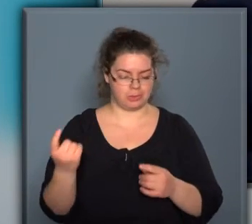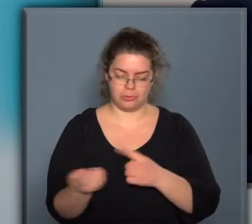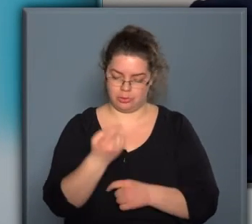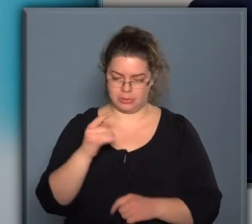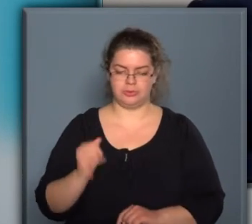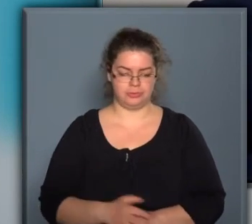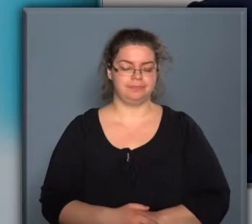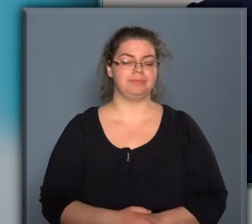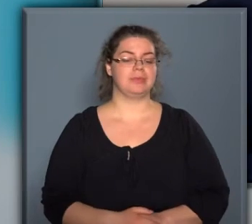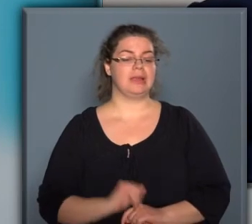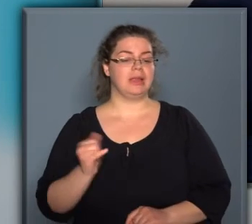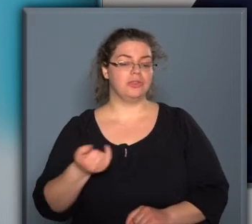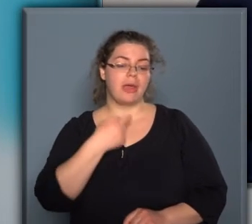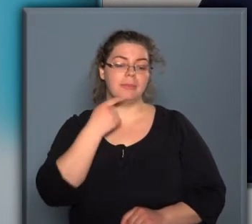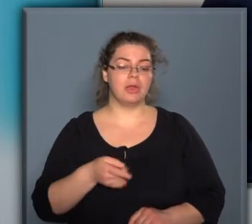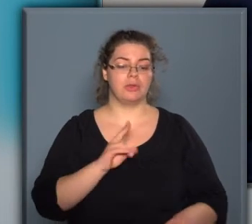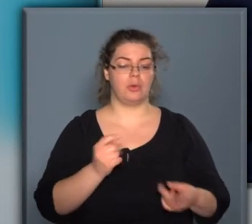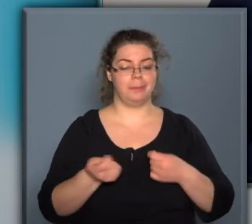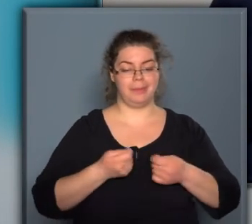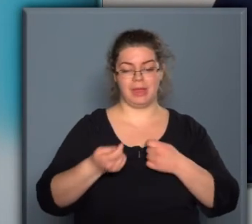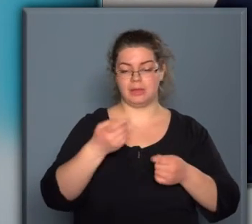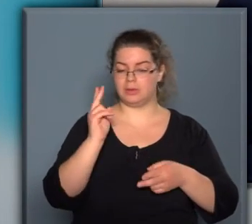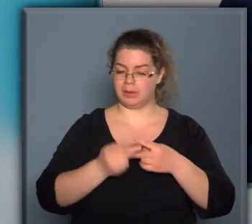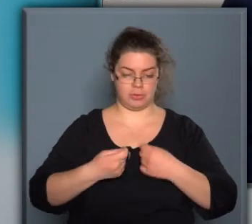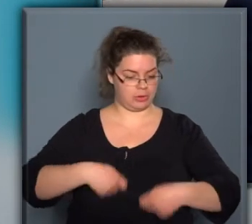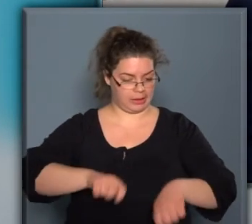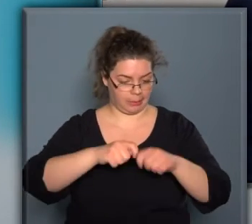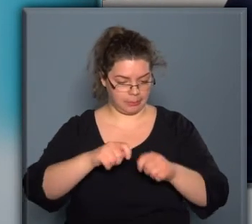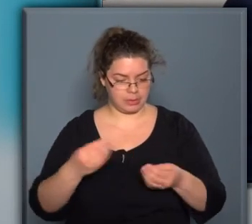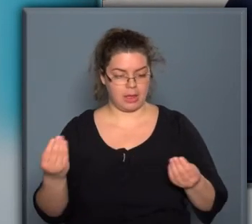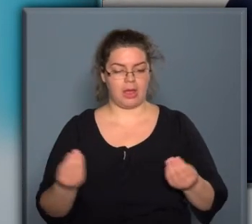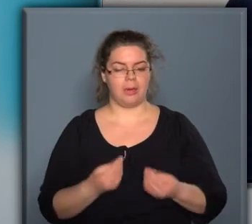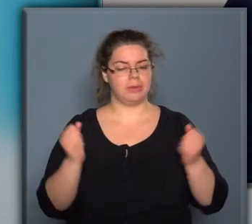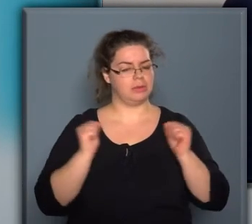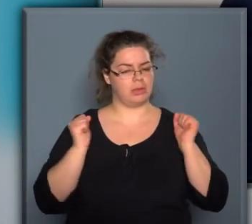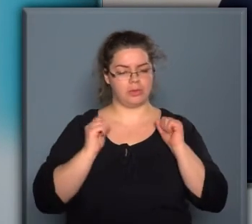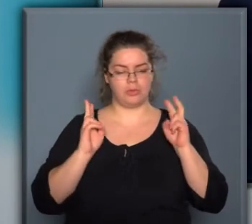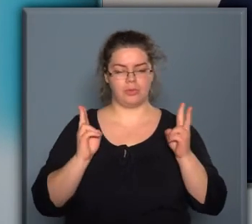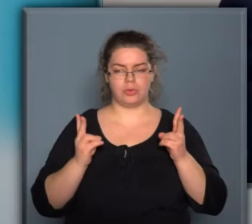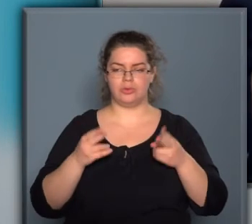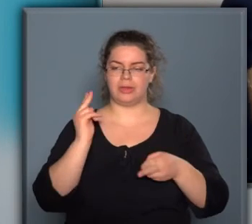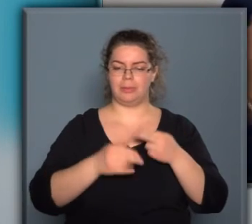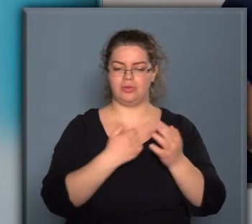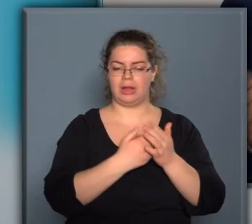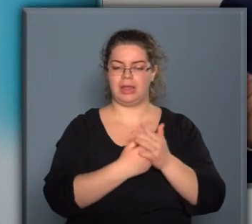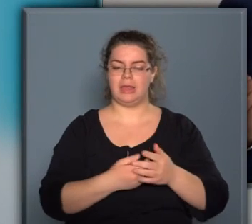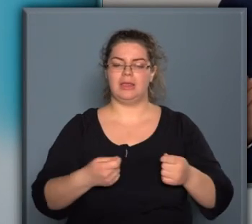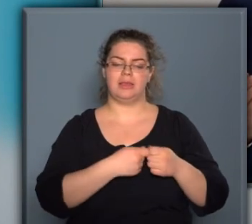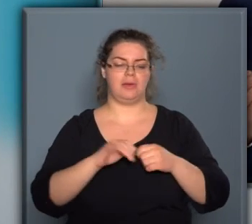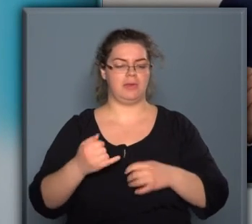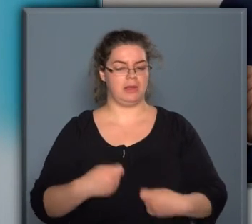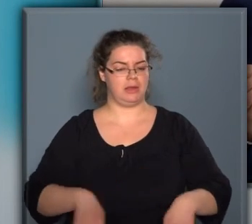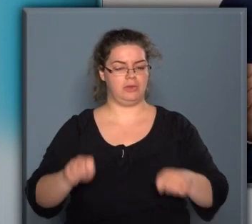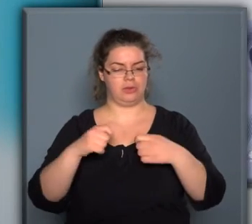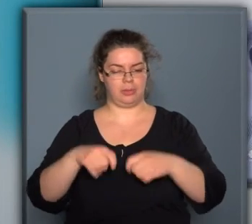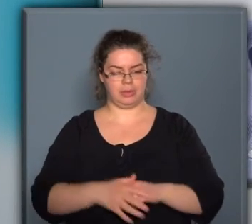különösen. Elmondhatjuk, hogy képesek piacot építeni, ami nagyon fontos, hogy képesek legyenek szervezetet